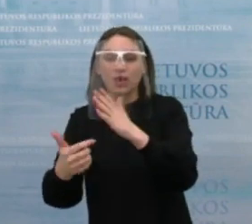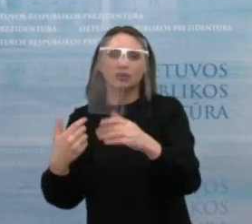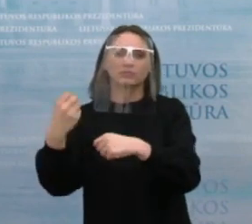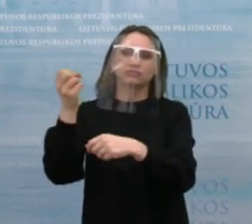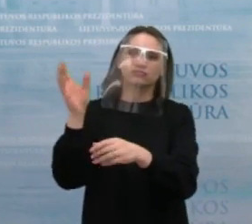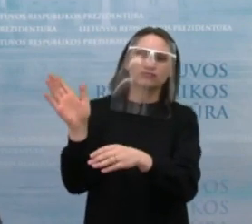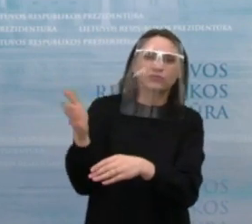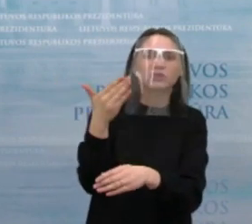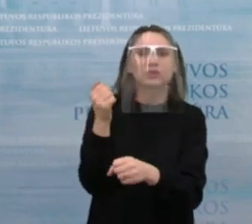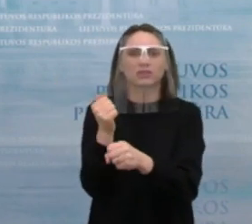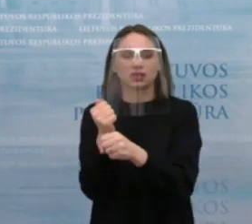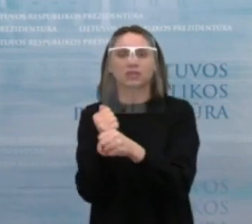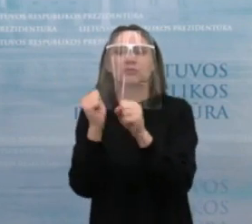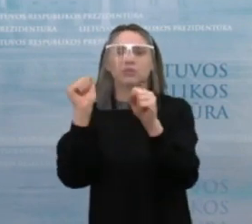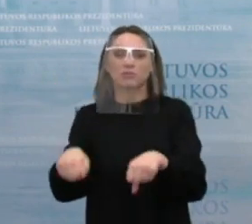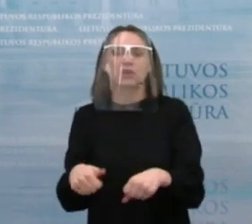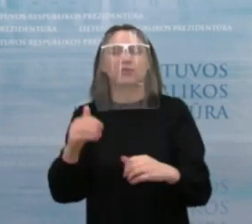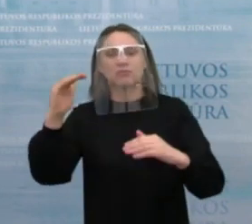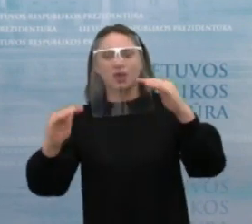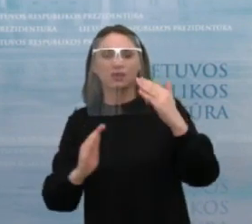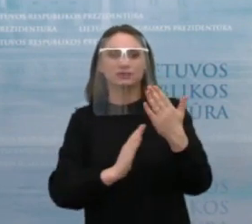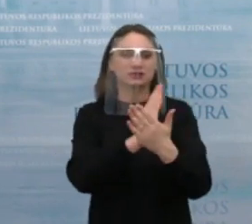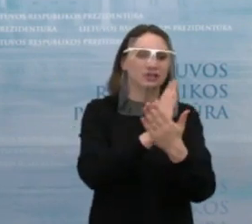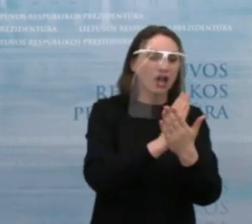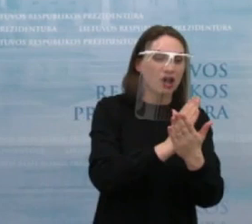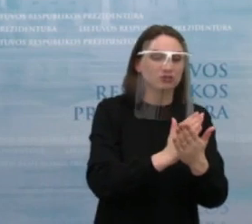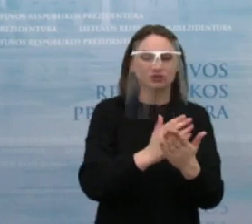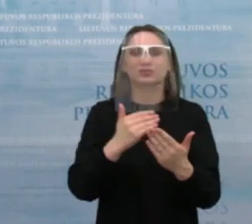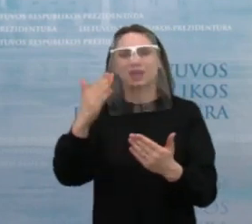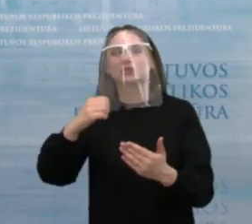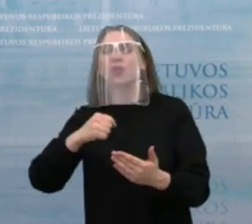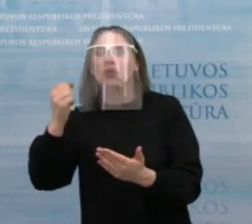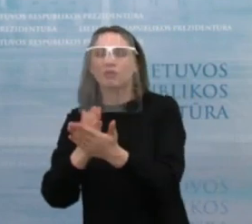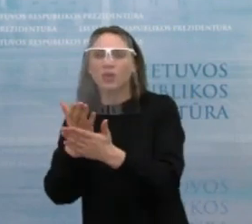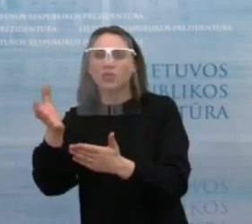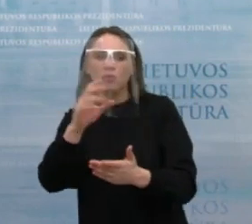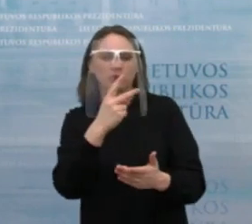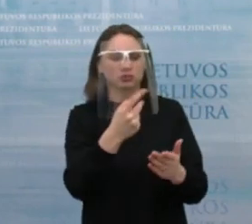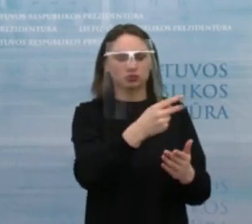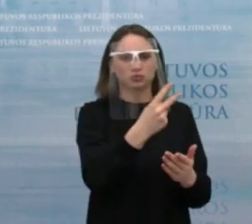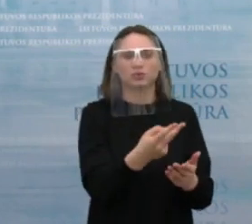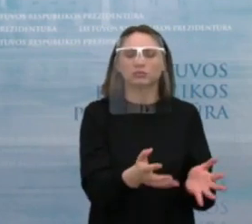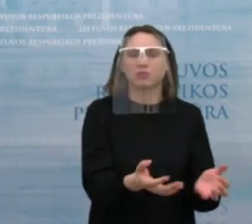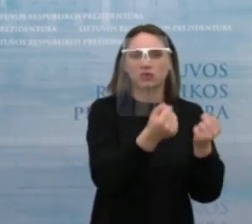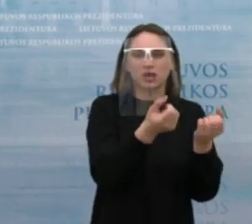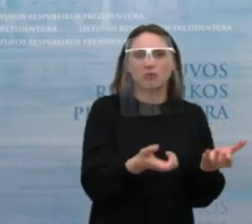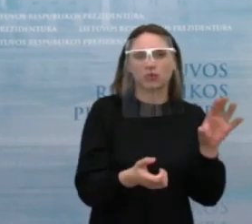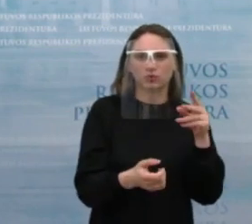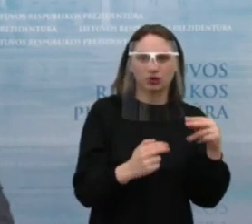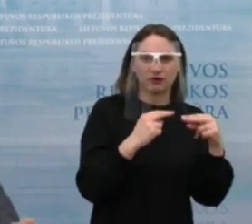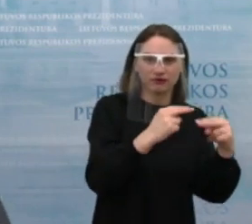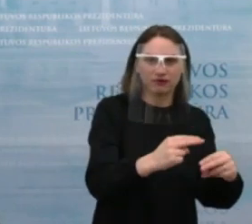turėdami trumpesnį stažą negu likusi visuomenės grupė. Tai yra viena iš priemonių, kalbant apie